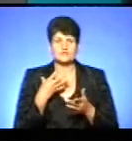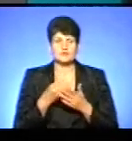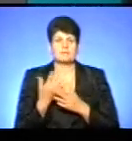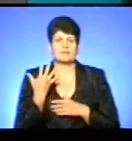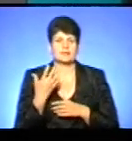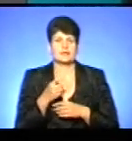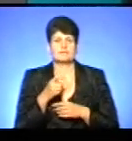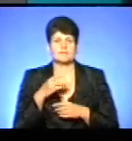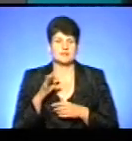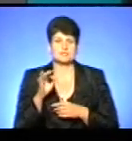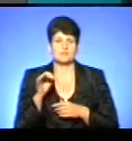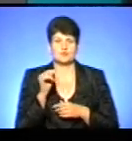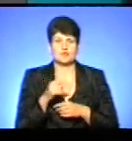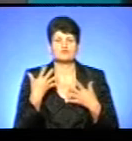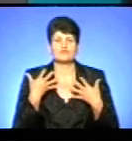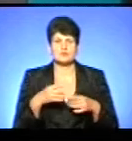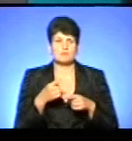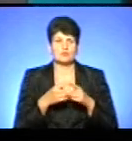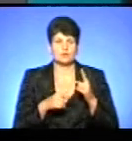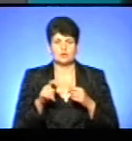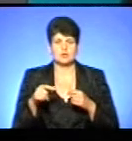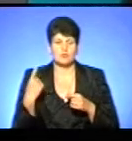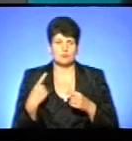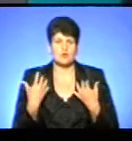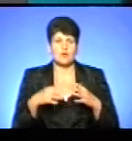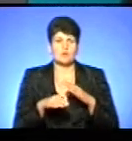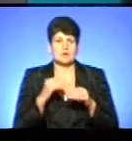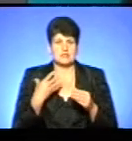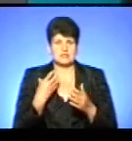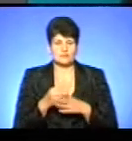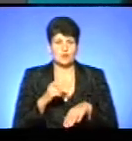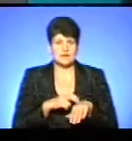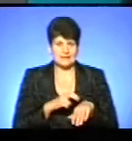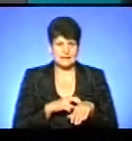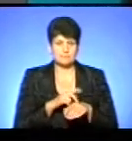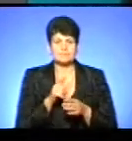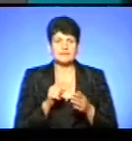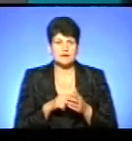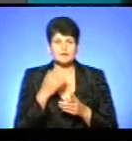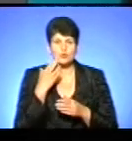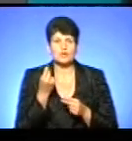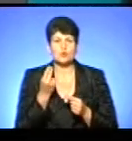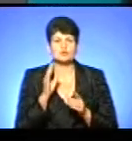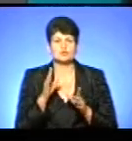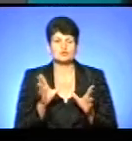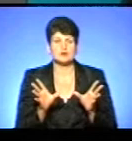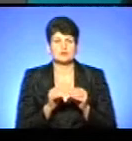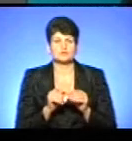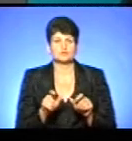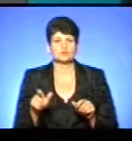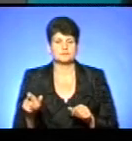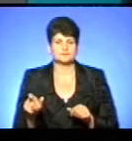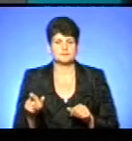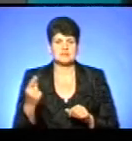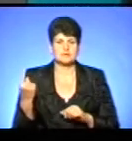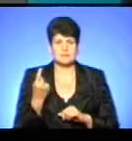'ятихвилинці, скажімо так, про те, що вже половину жителів області обрали свого сімейного лікаря. Тобто питання, коли гроші підуть за пацієнтами? Ну, з